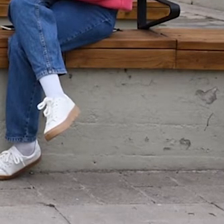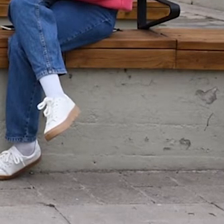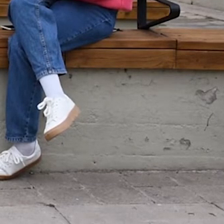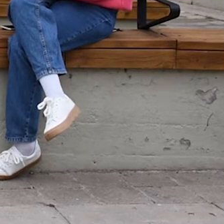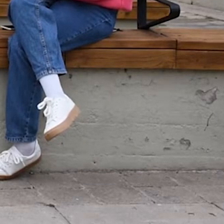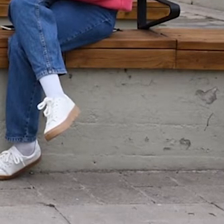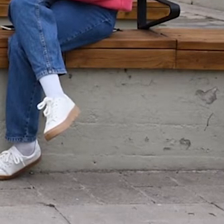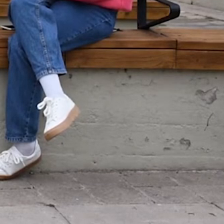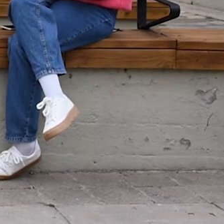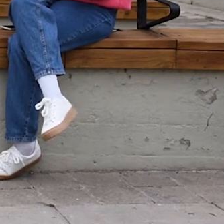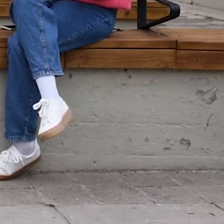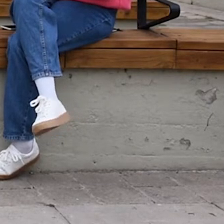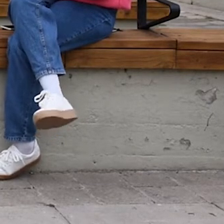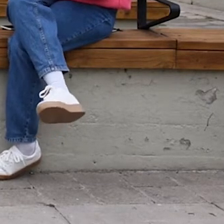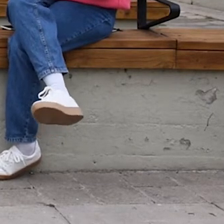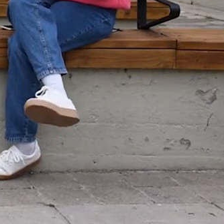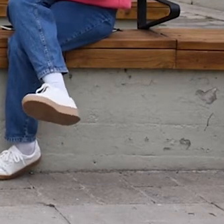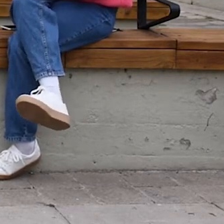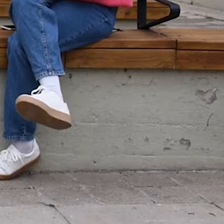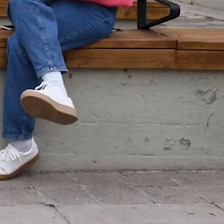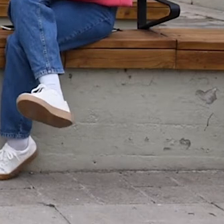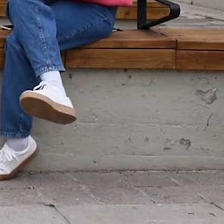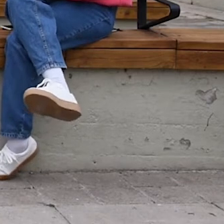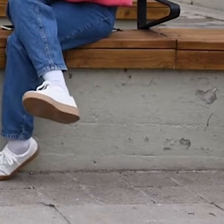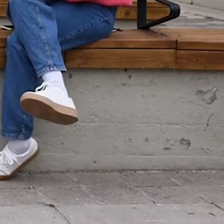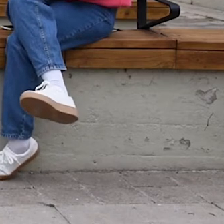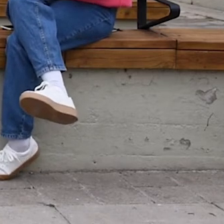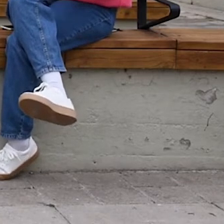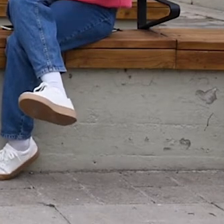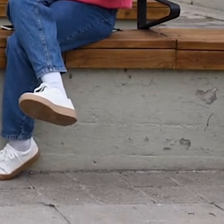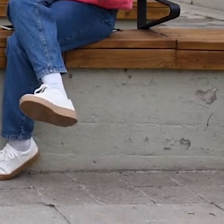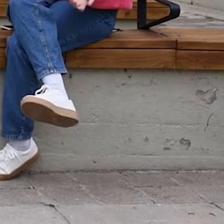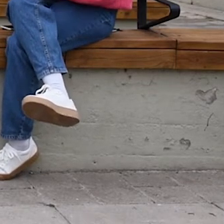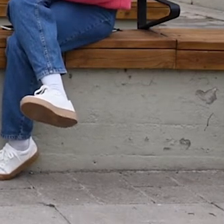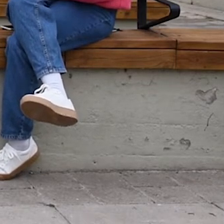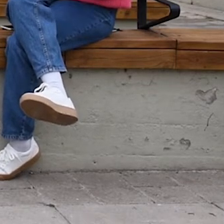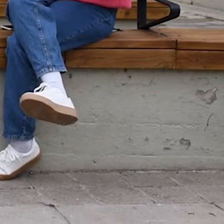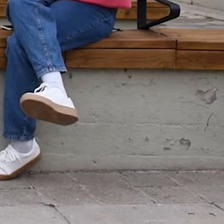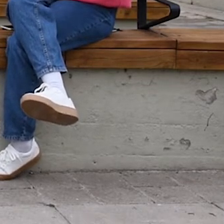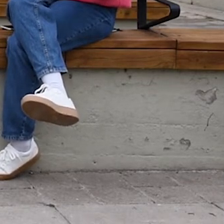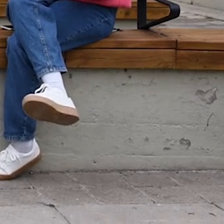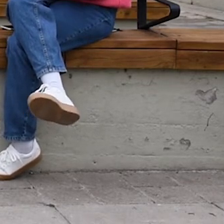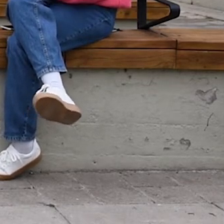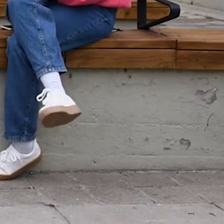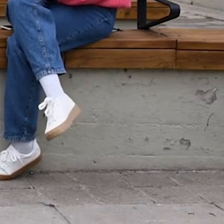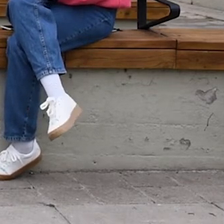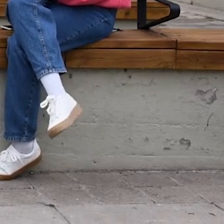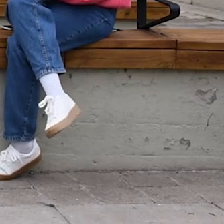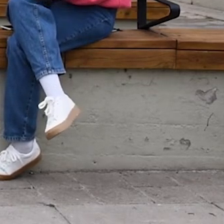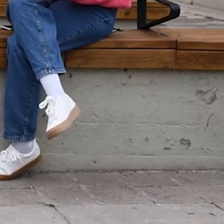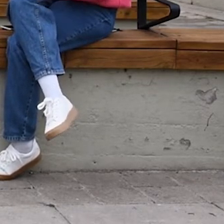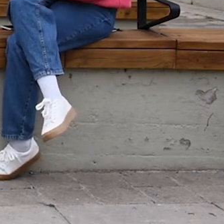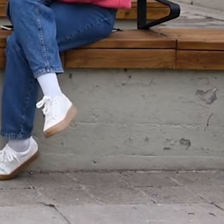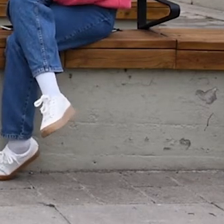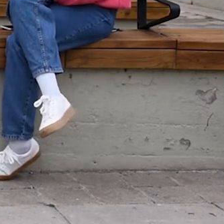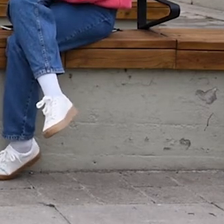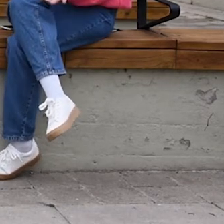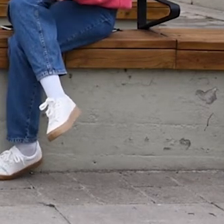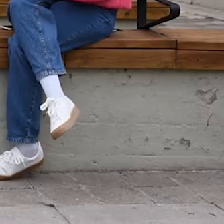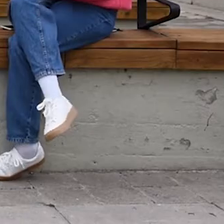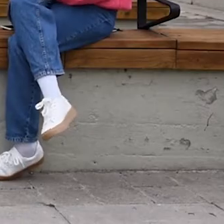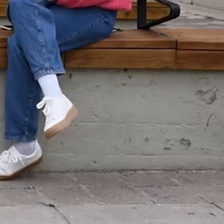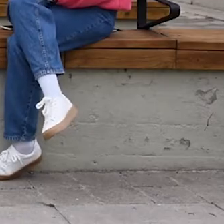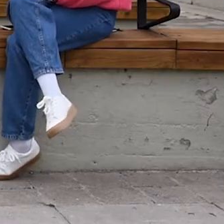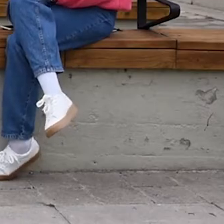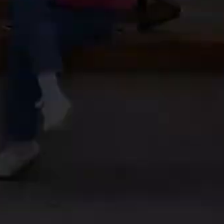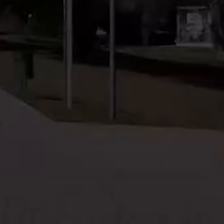queda esa conciencia y esas ganas de querer cambiar el mundo que suena como muy fantasioso yo